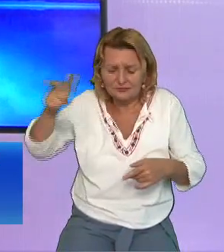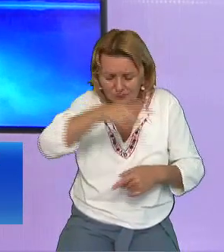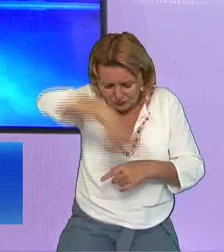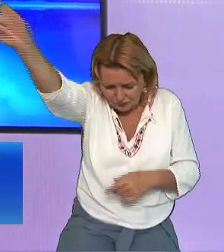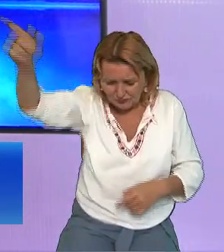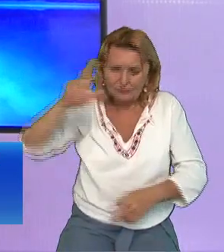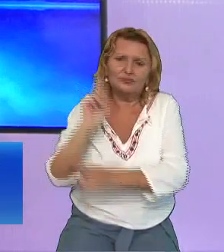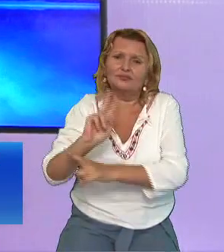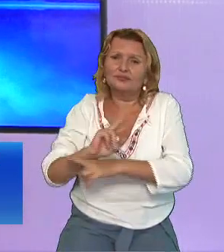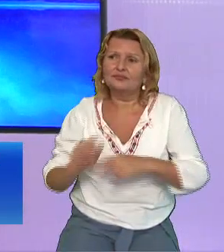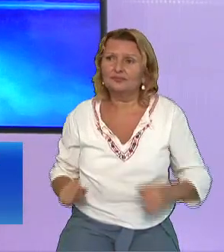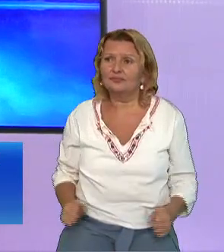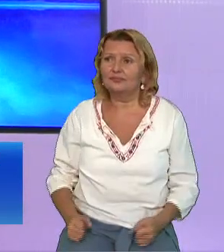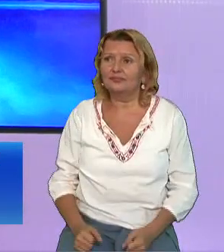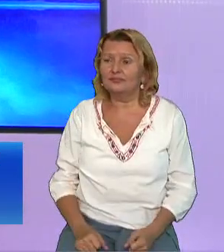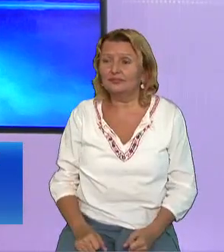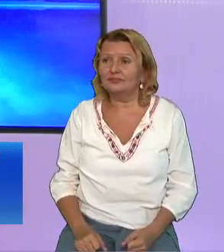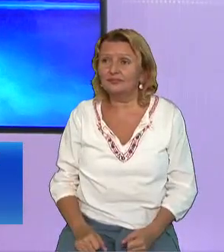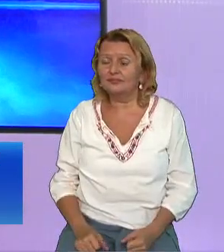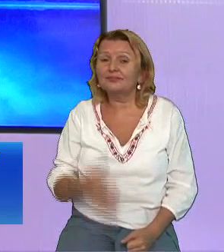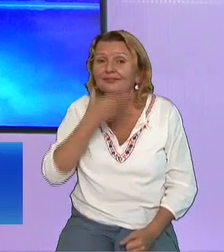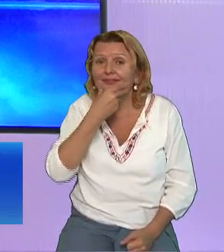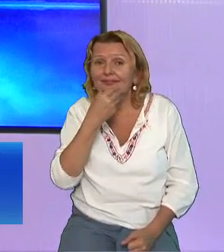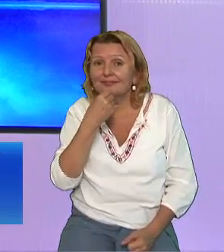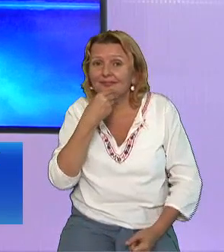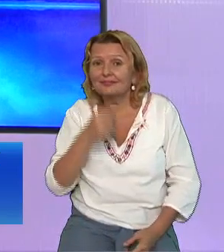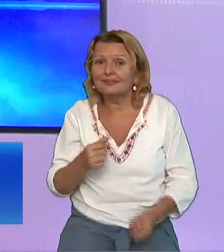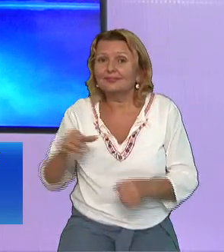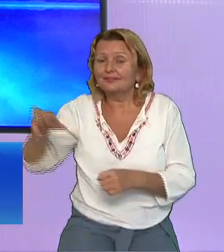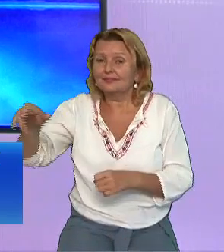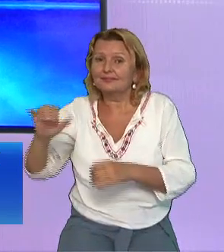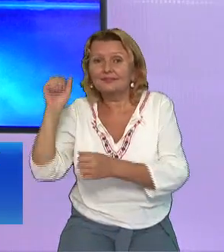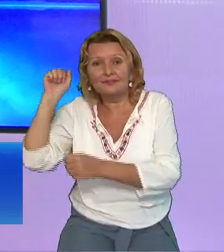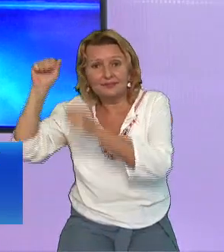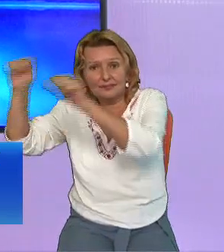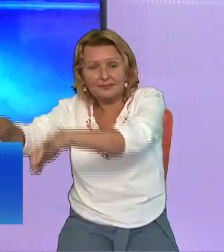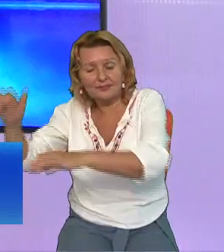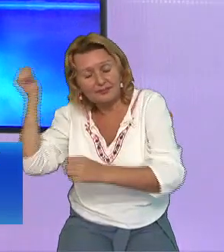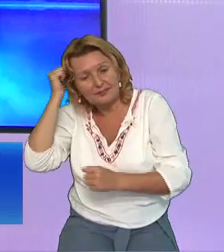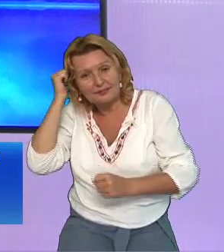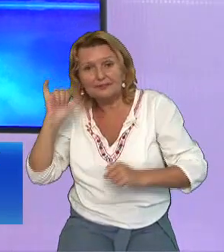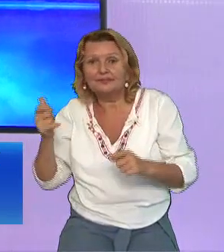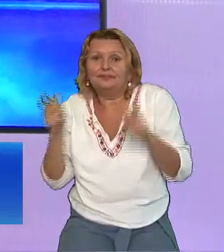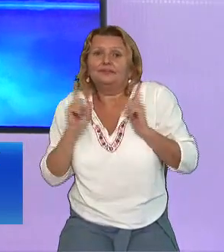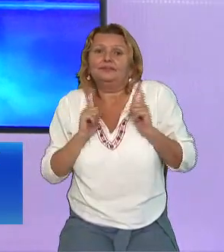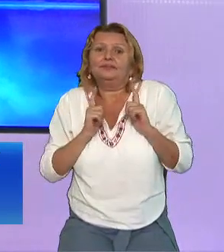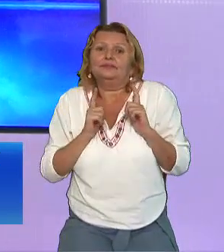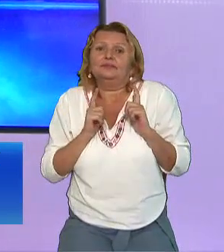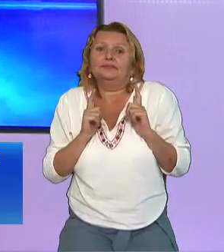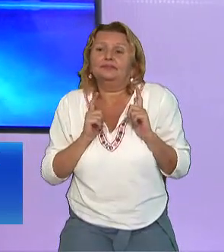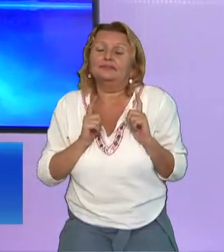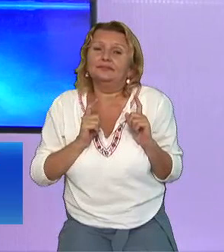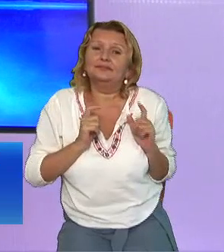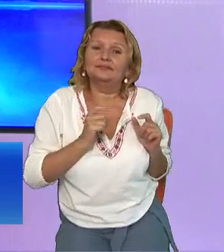deschide nimeni Și au stat în așteptare Femeile În dimineața Zilei întreia săptămâni